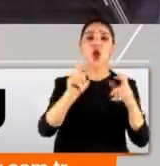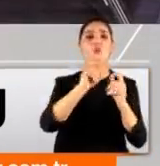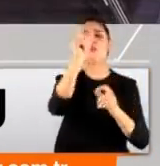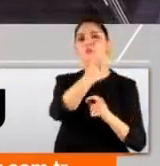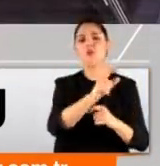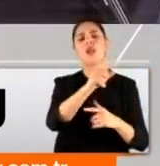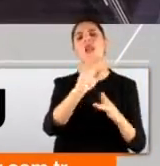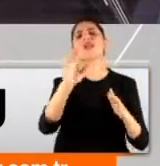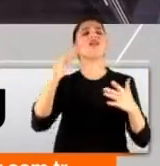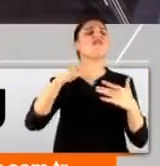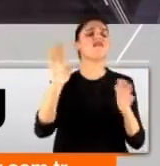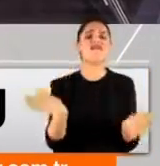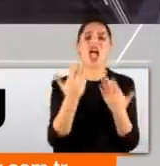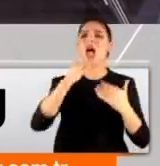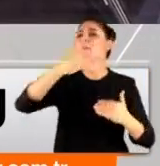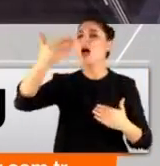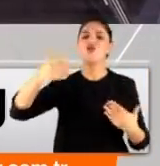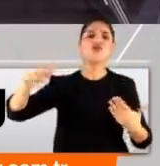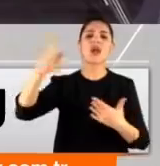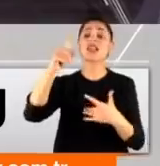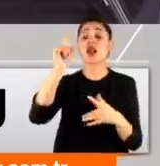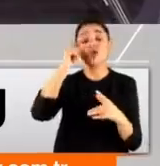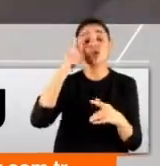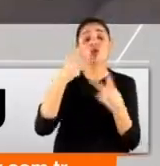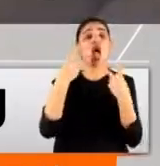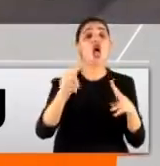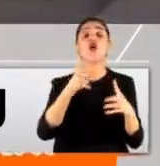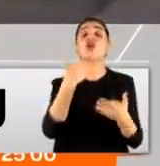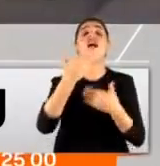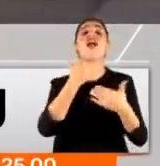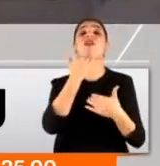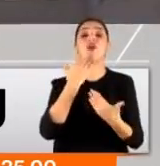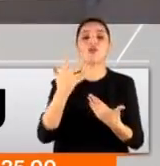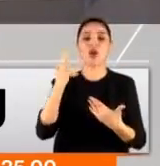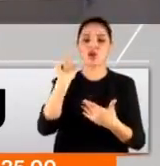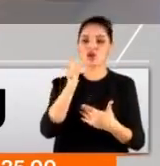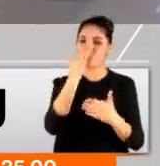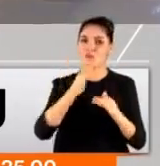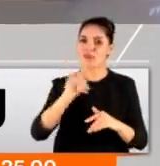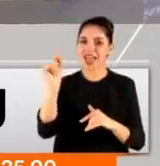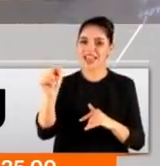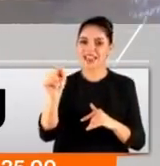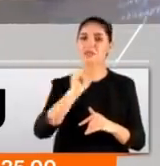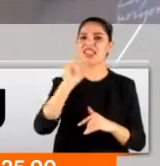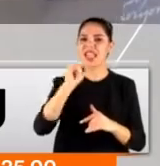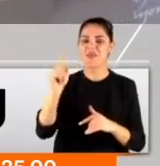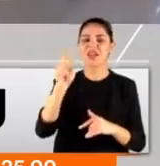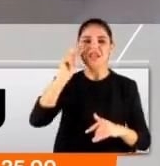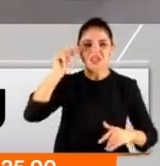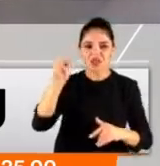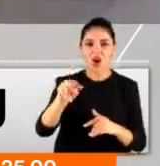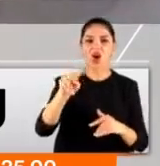de bir başkası düşüncelerini özgürce ifade edemiyor. Burada ilginç olanı üç gün beklemesi tepkileri gördü ve